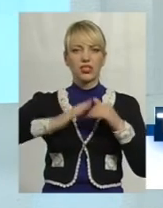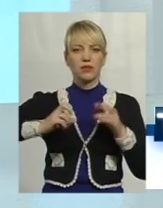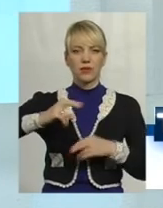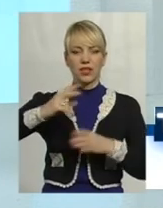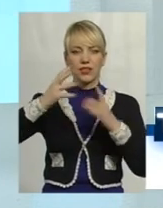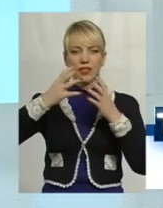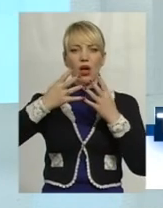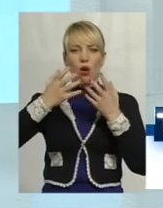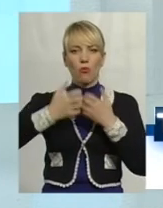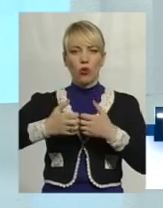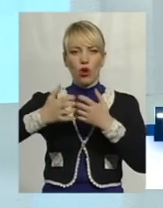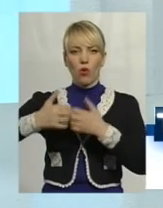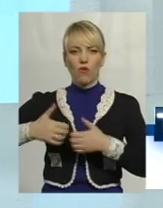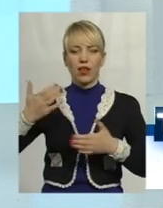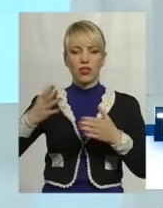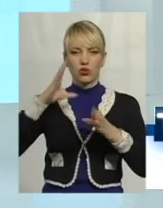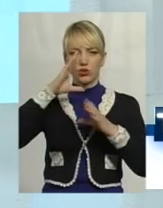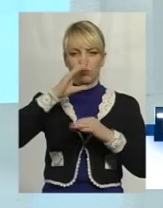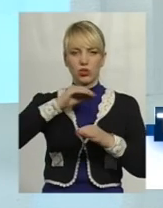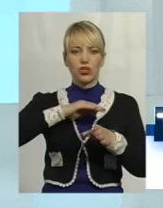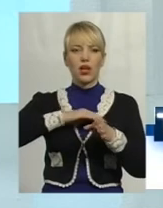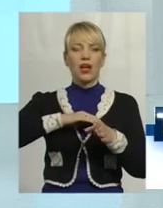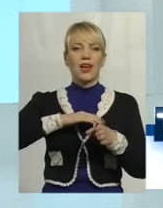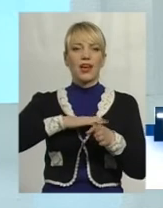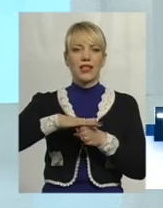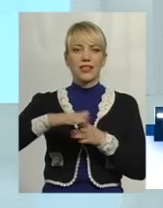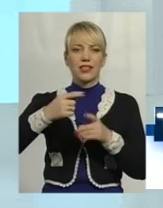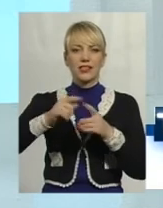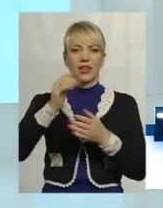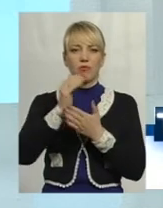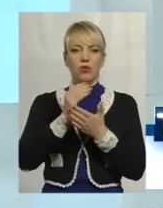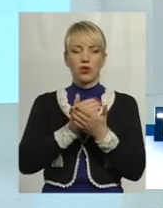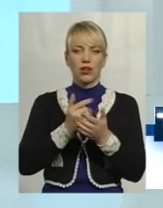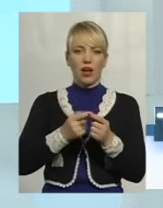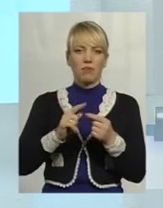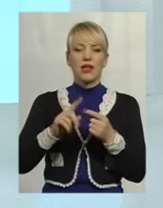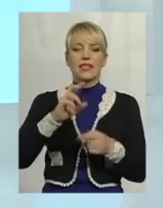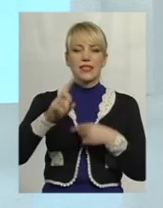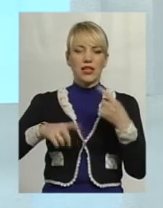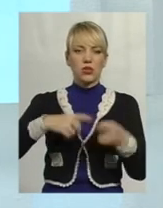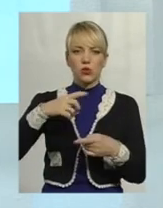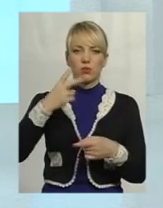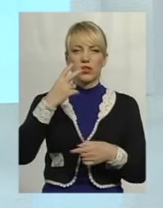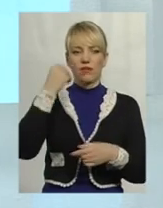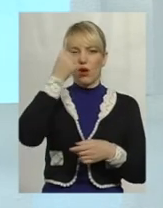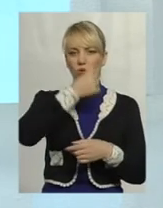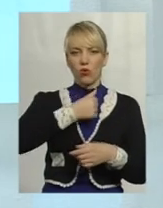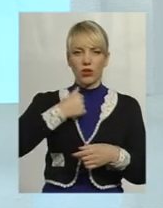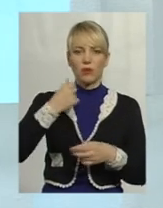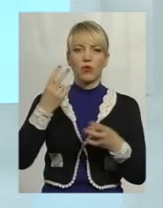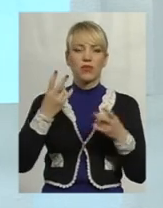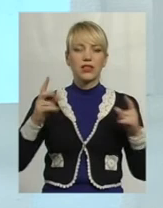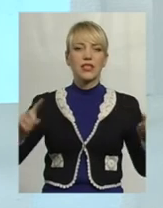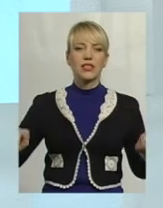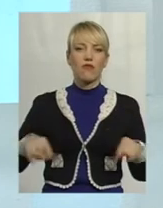у разі успішної реалізації програми «Країни успішного бізнесу» ми за наступні два роки маємо створити